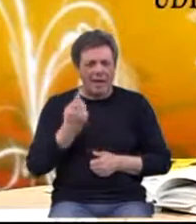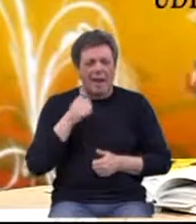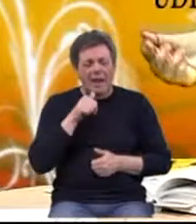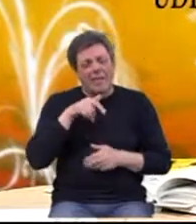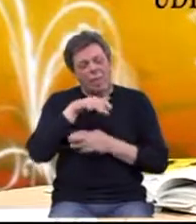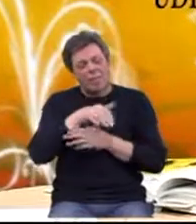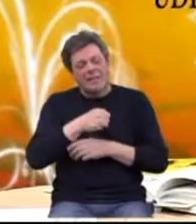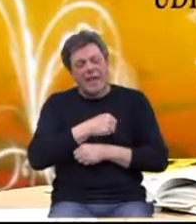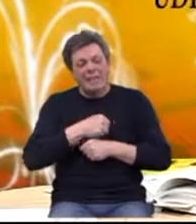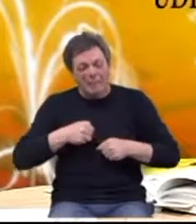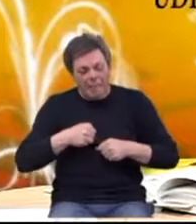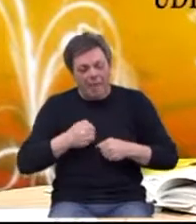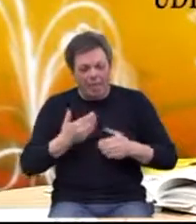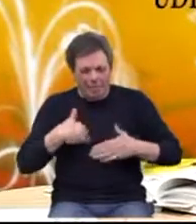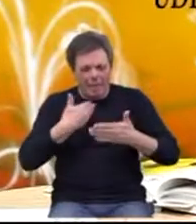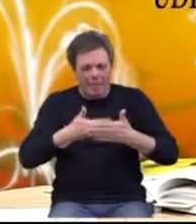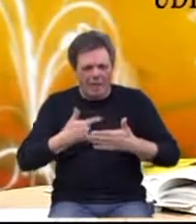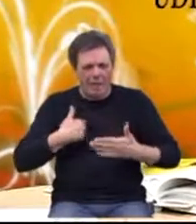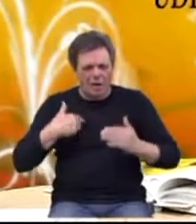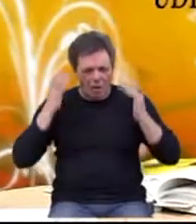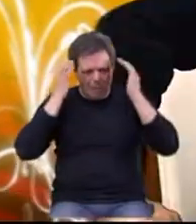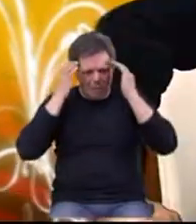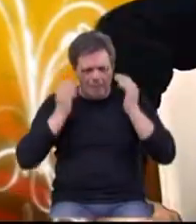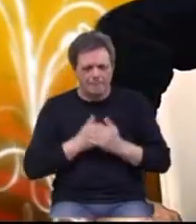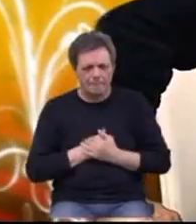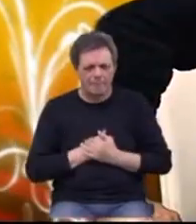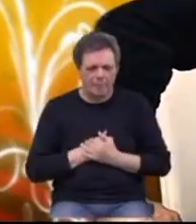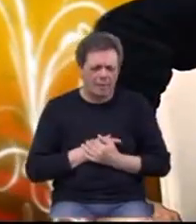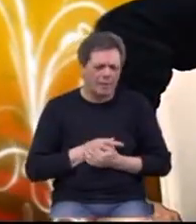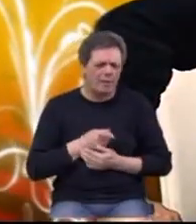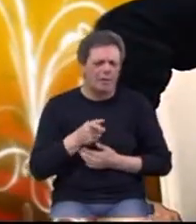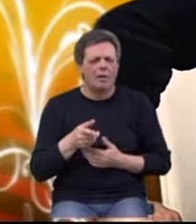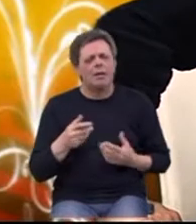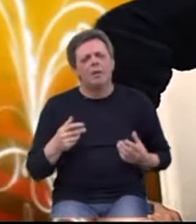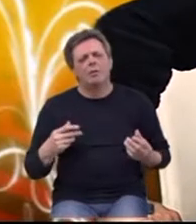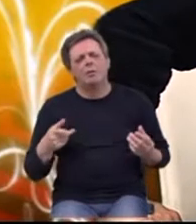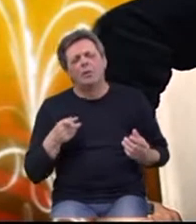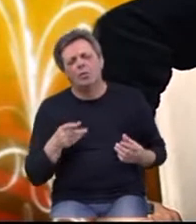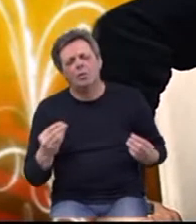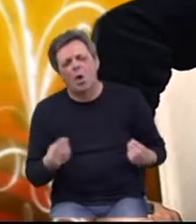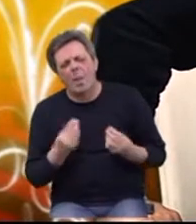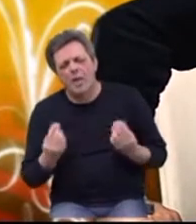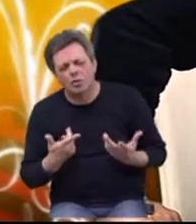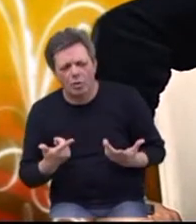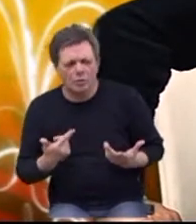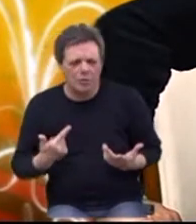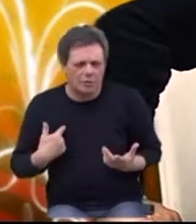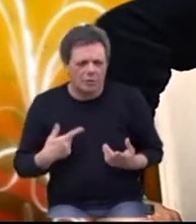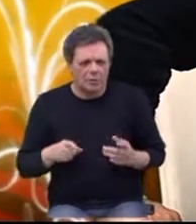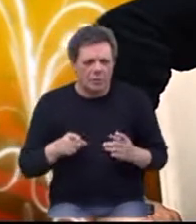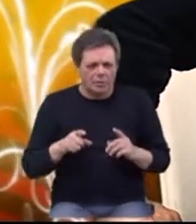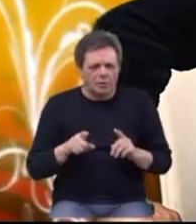utjecaj debljine na naš mozg. Naravno, evo, gledajte, to je nešto što bi isto tako